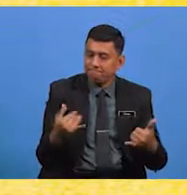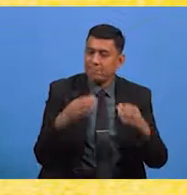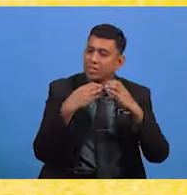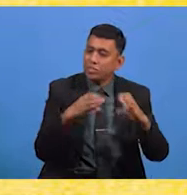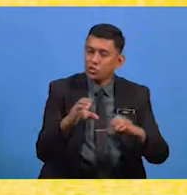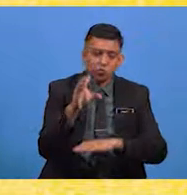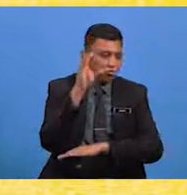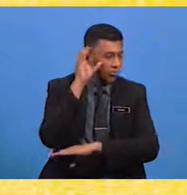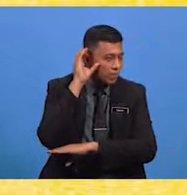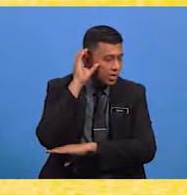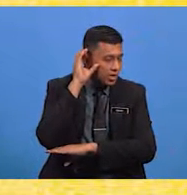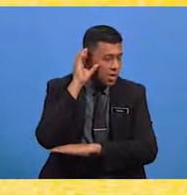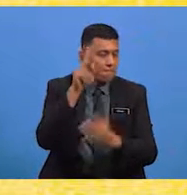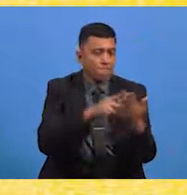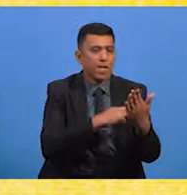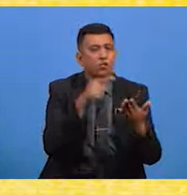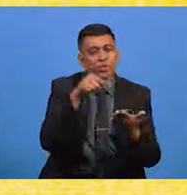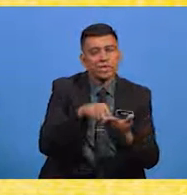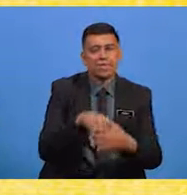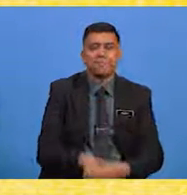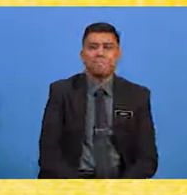cuba dengar pantun agama ini